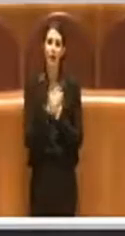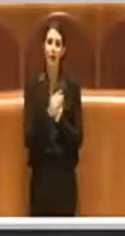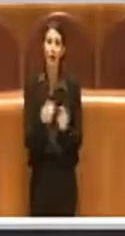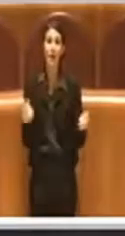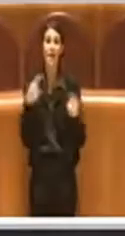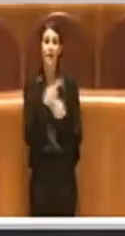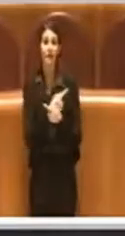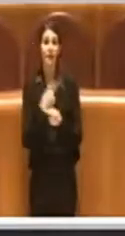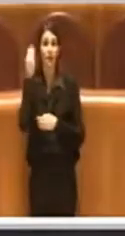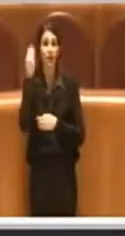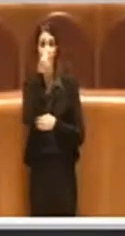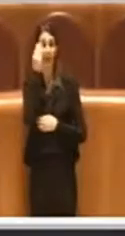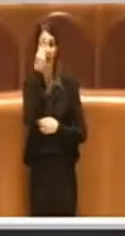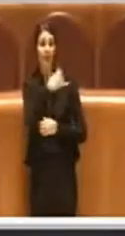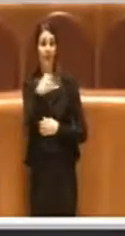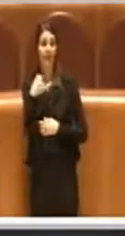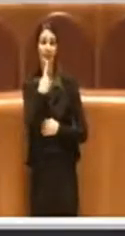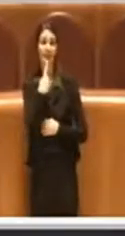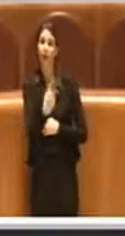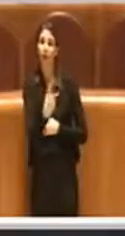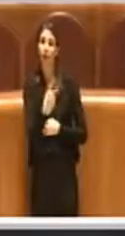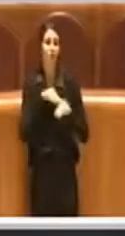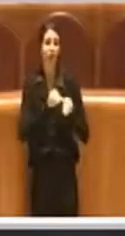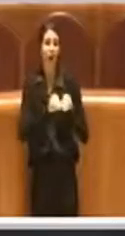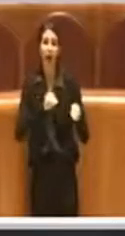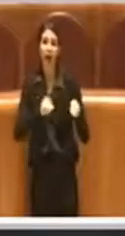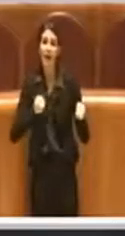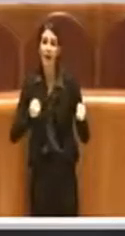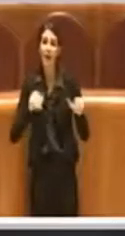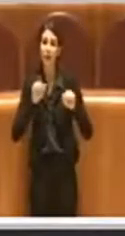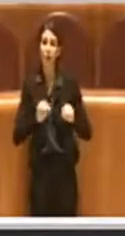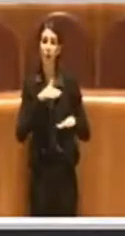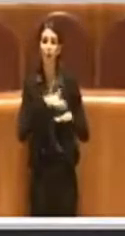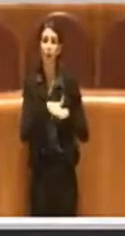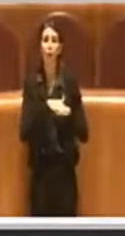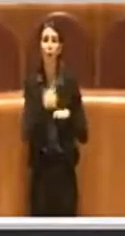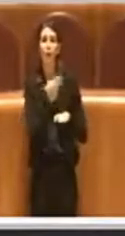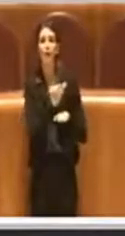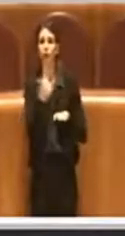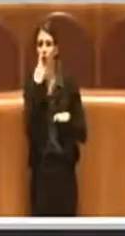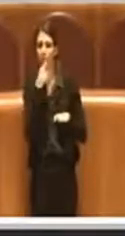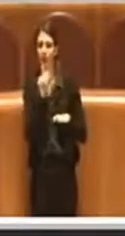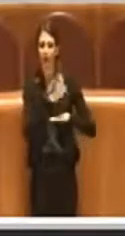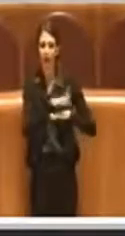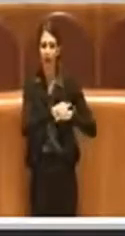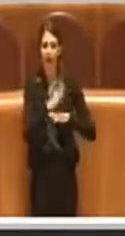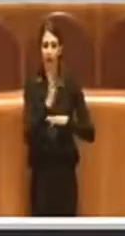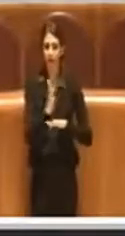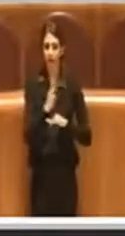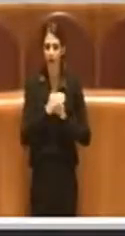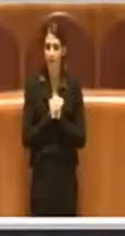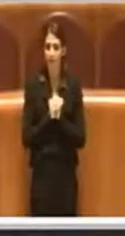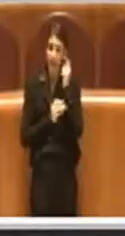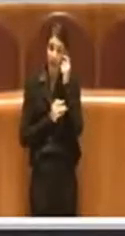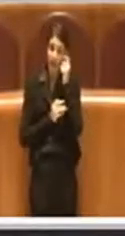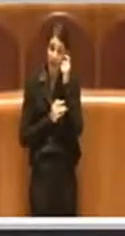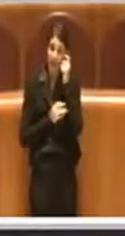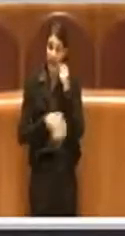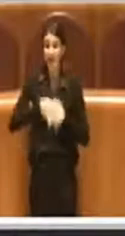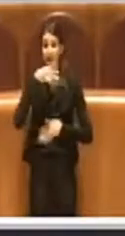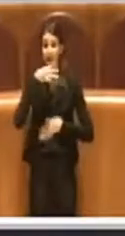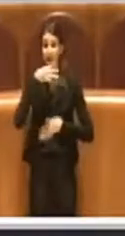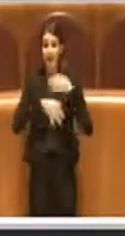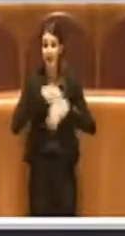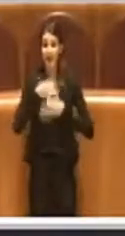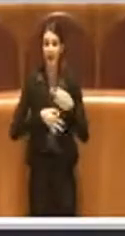sole tipologie di arredo ammissibili attualmente sono quelle dell'allegato D, non è una tipologia di arredo, ciò che è presente nell'allegato B sono gli ausili